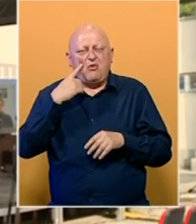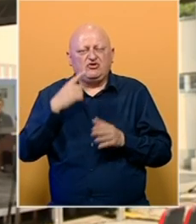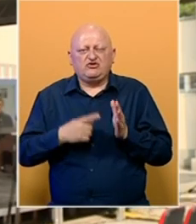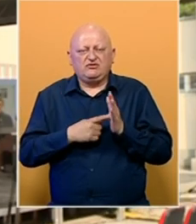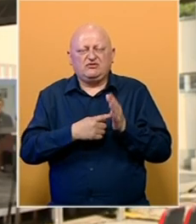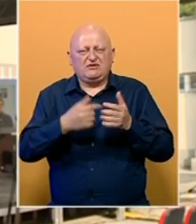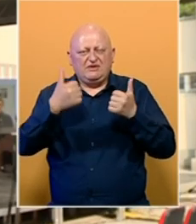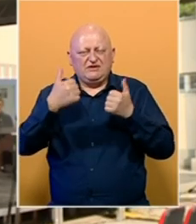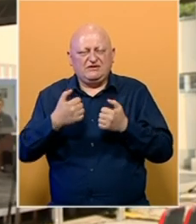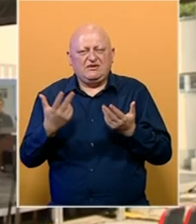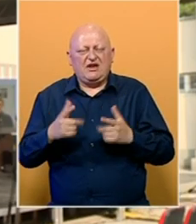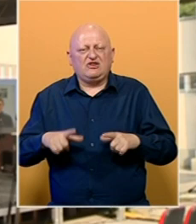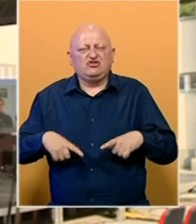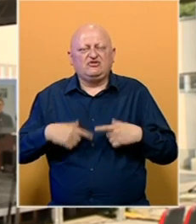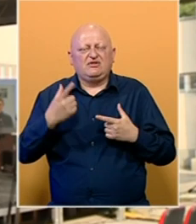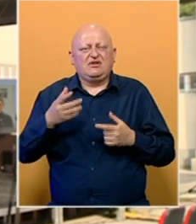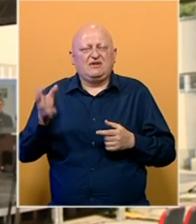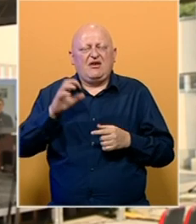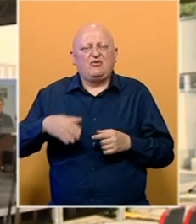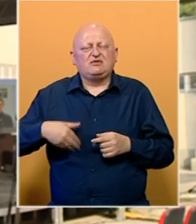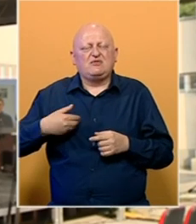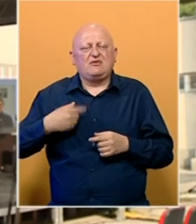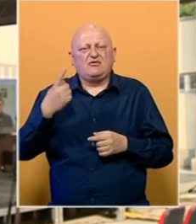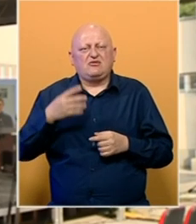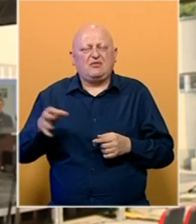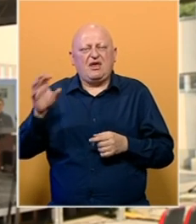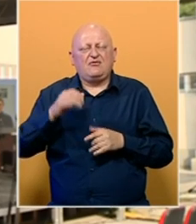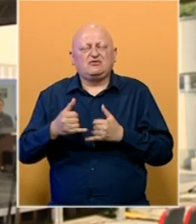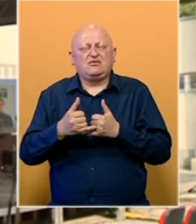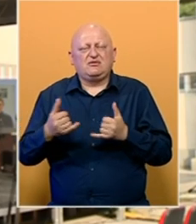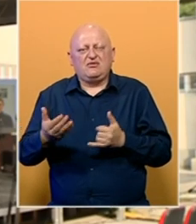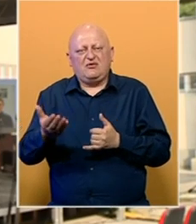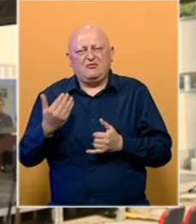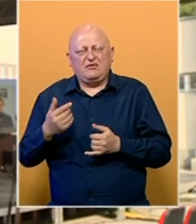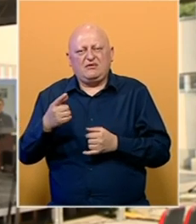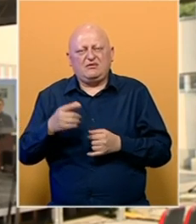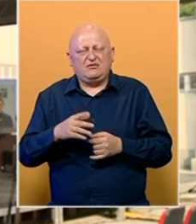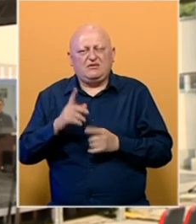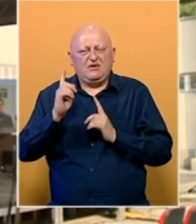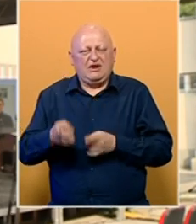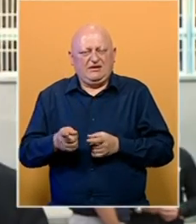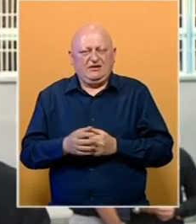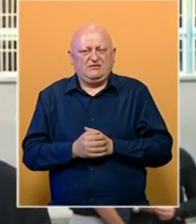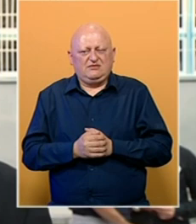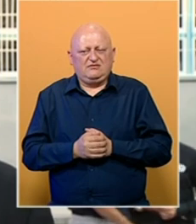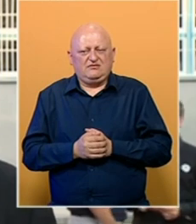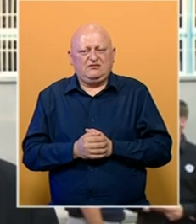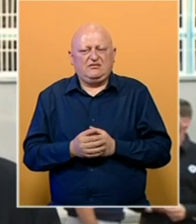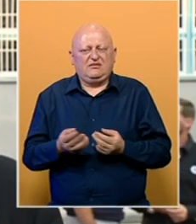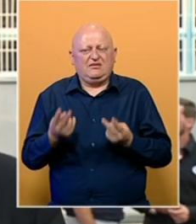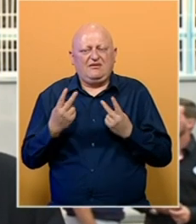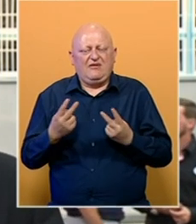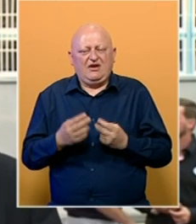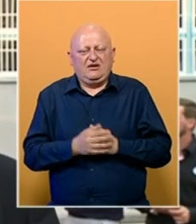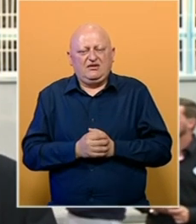pokazati sliku kako je živio jedan evropski mladić u jednom evropskom gradu prije nego ga je zadesio rat. Važno je što